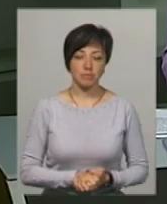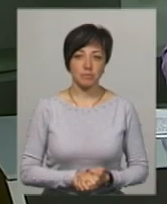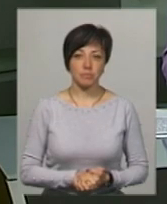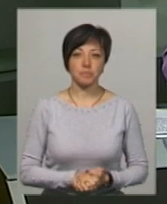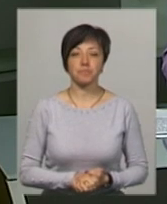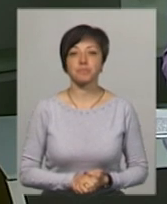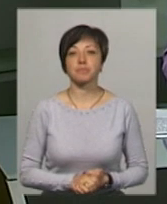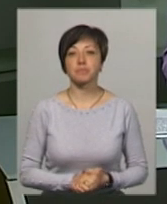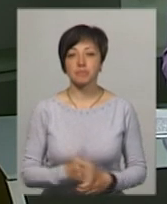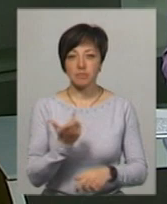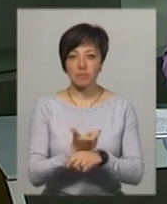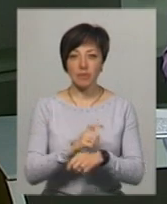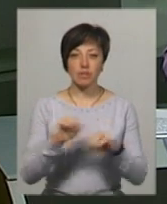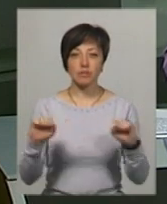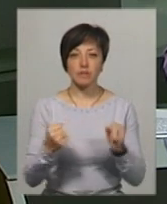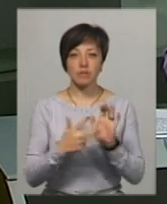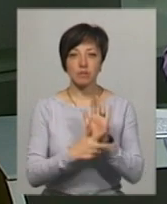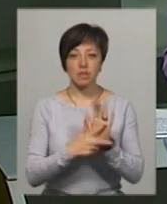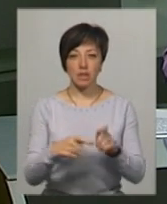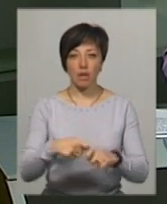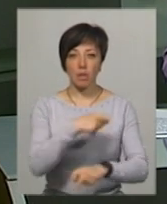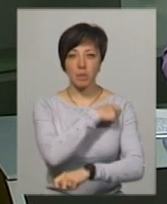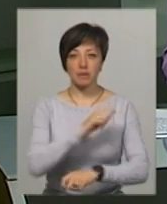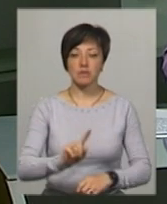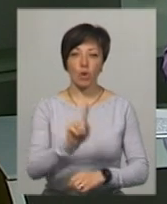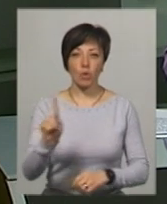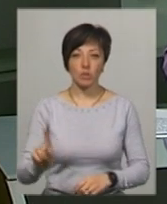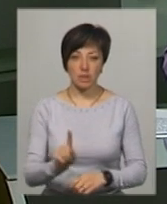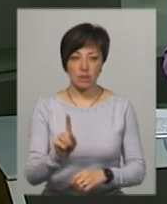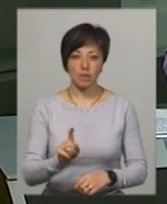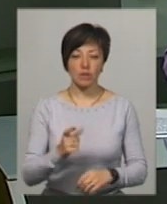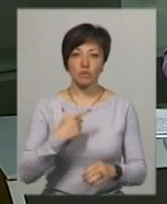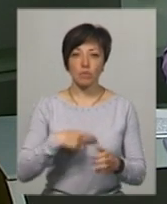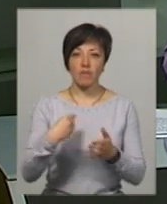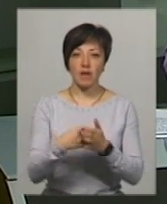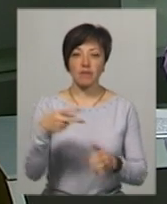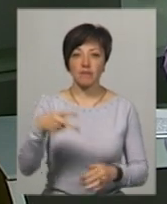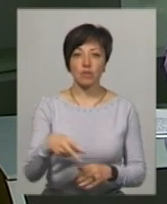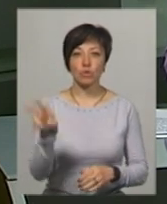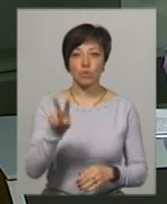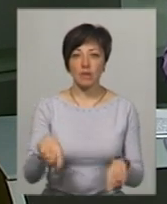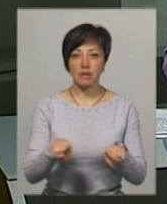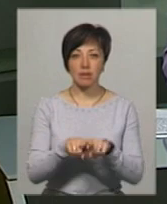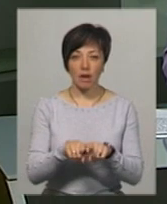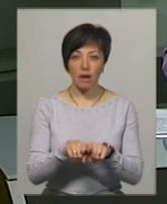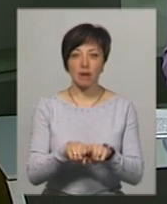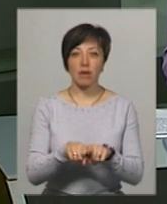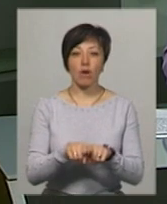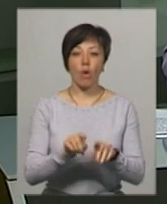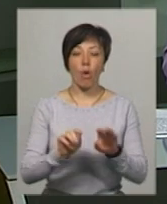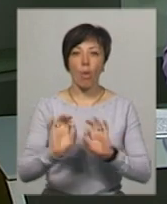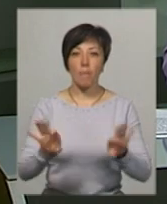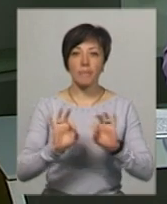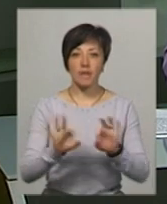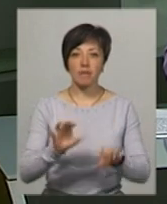На максимальній швидкості 80 км за годину, а собівартість – 2 тисячі доларів. Так опише свій велобайк студент